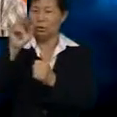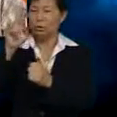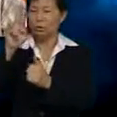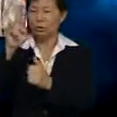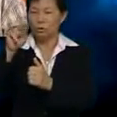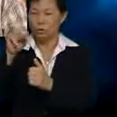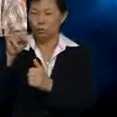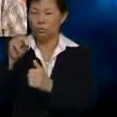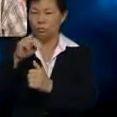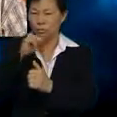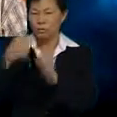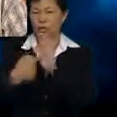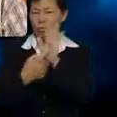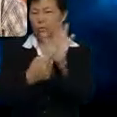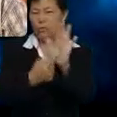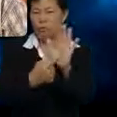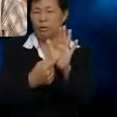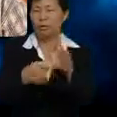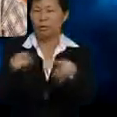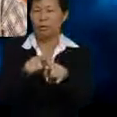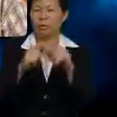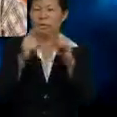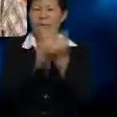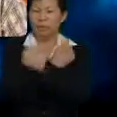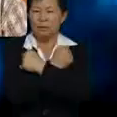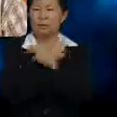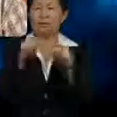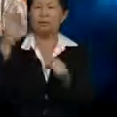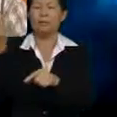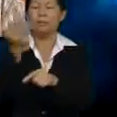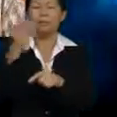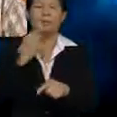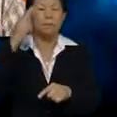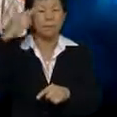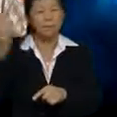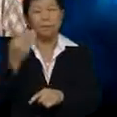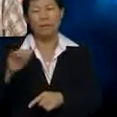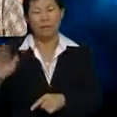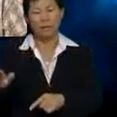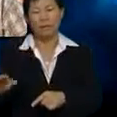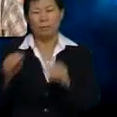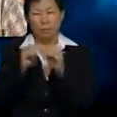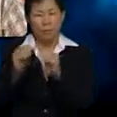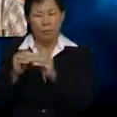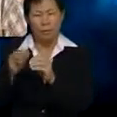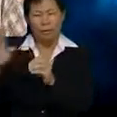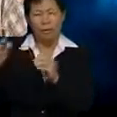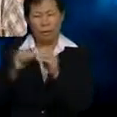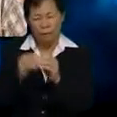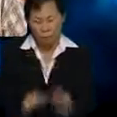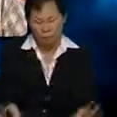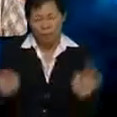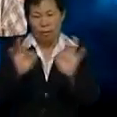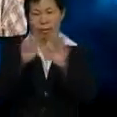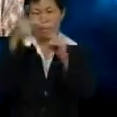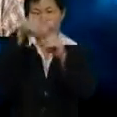digambarkan bagaimana percintaan-percintaan biasa, remaja-remaja biasa, dia lebih mementingkan